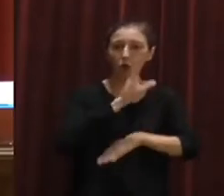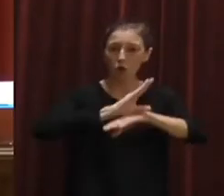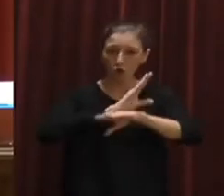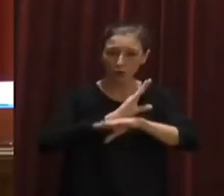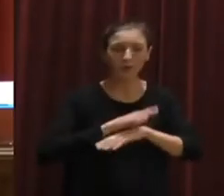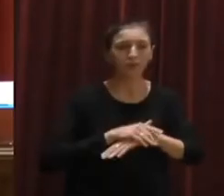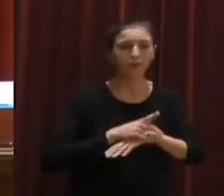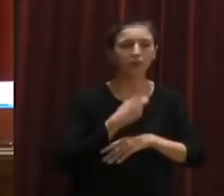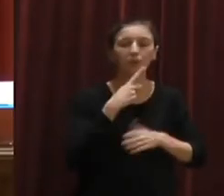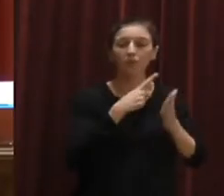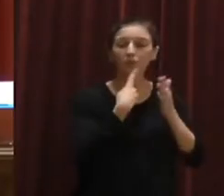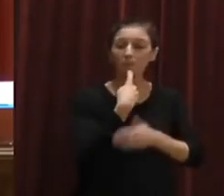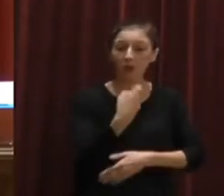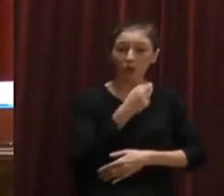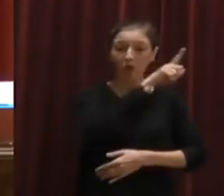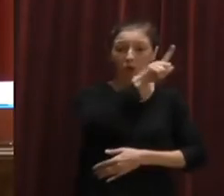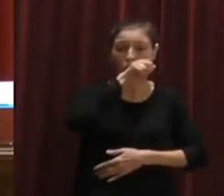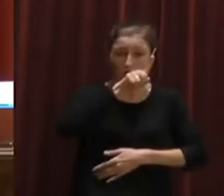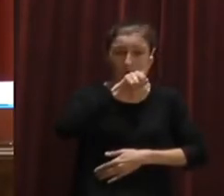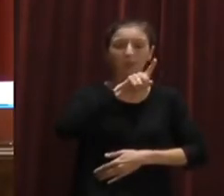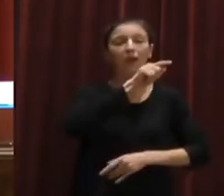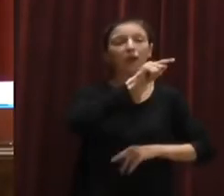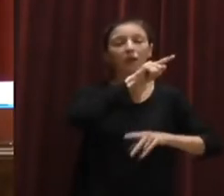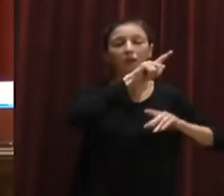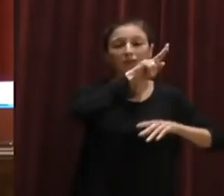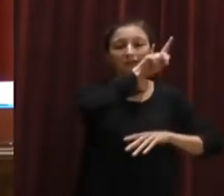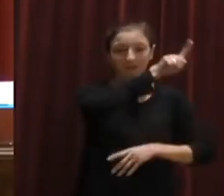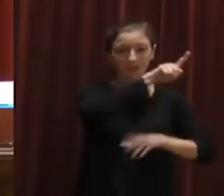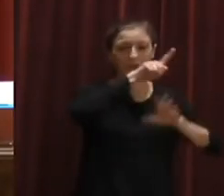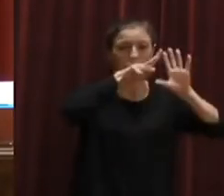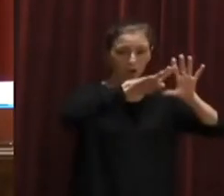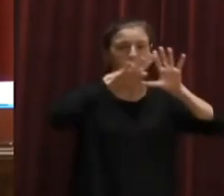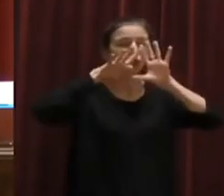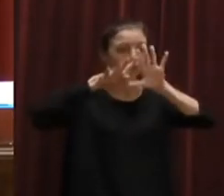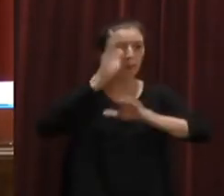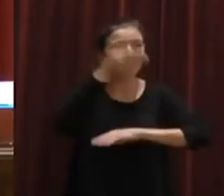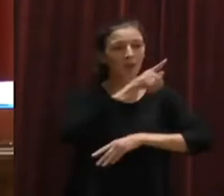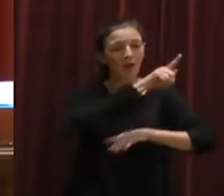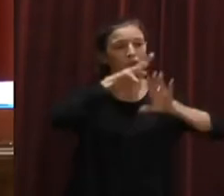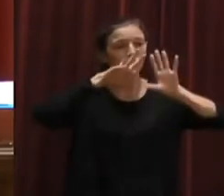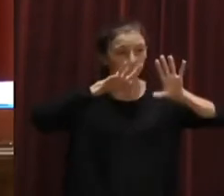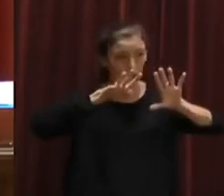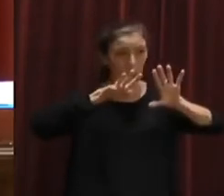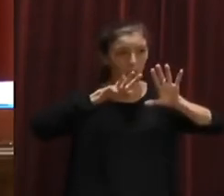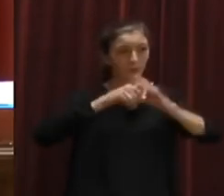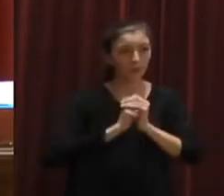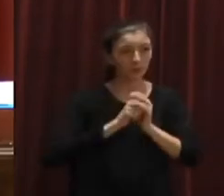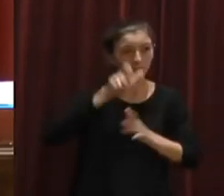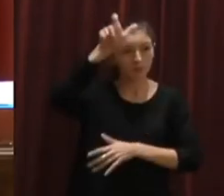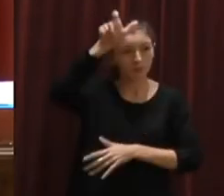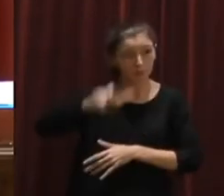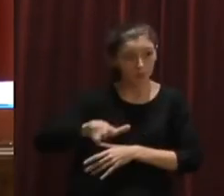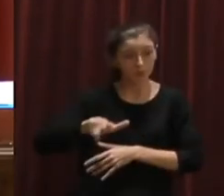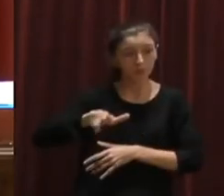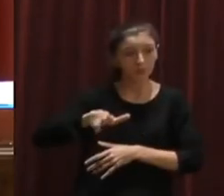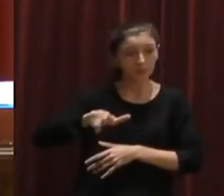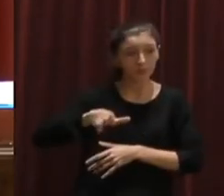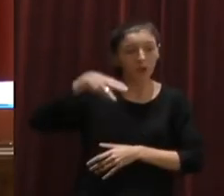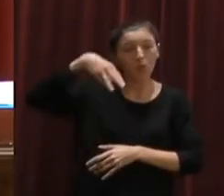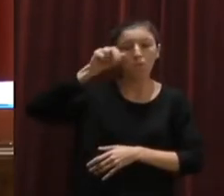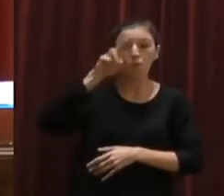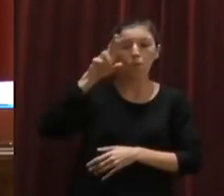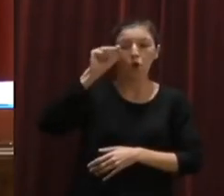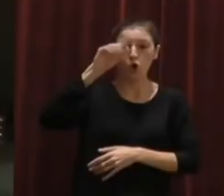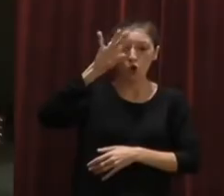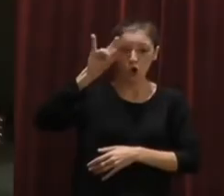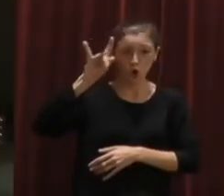La quarta pregunta, l'11.199 barra de 8, relativa a l'habitatge 8. Ja fem el diputat, el senyor Héctor Marràs i el Fogarà de Grupa Alimentà i Podemí i Balears. Té la